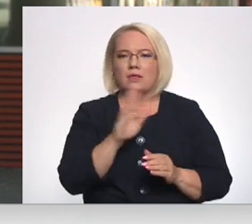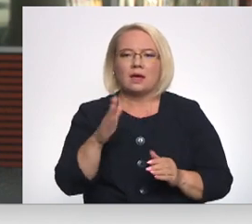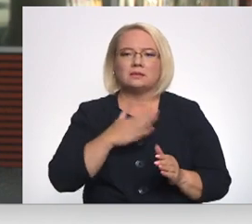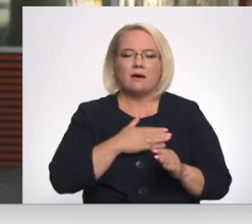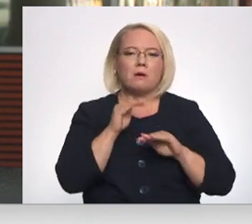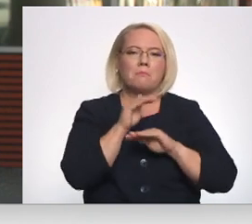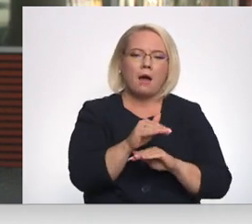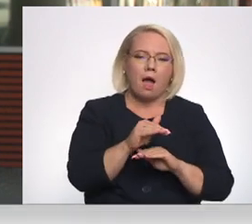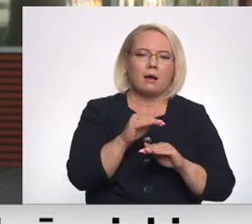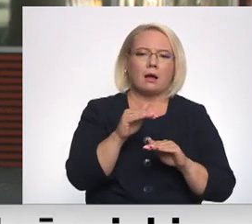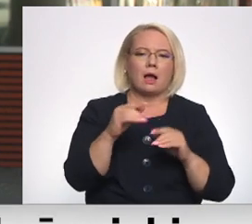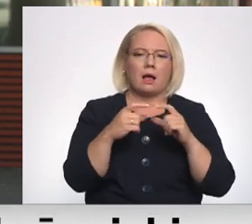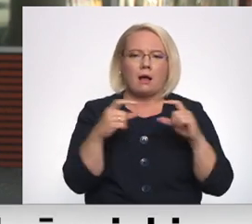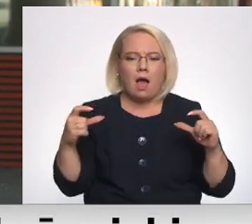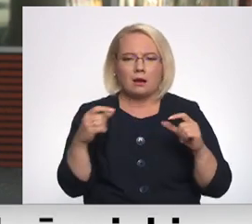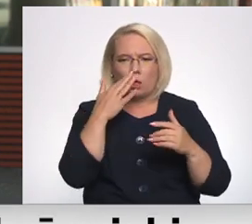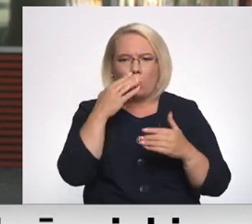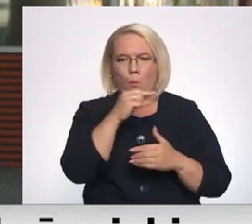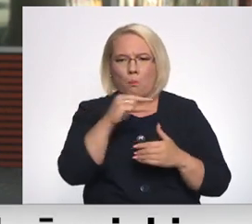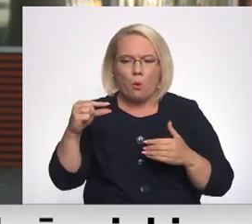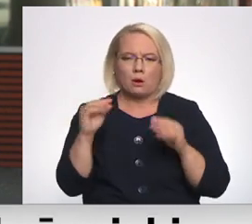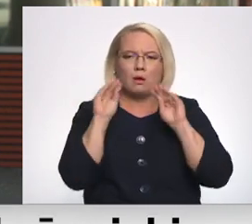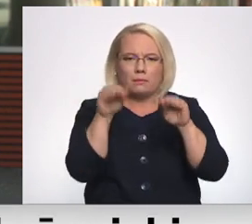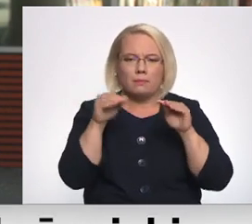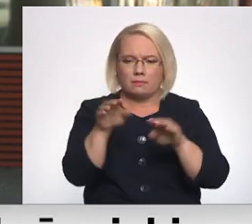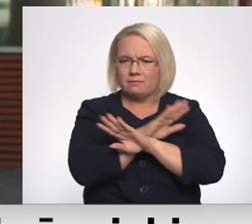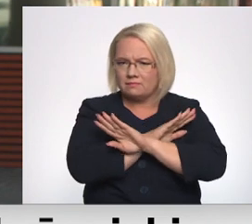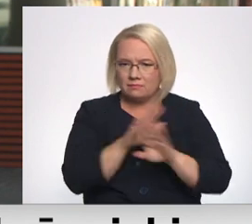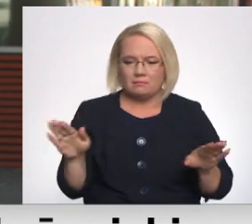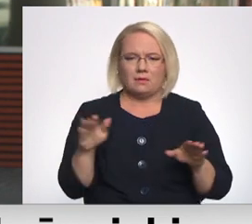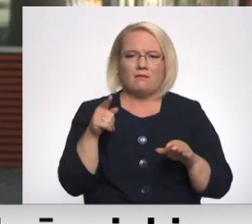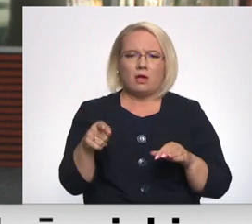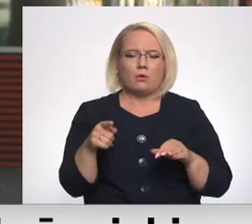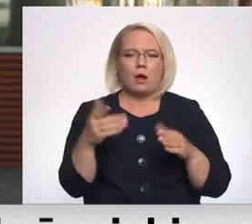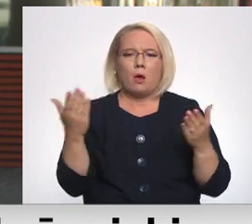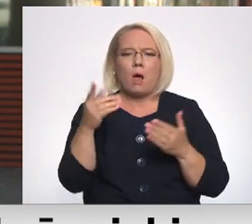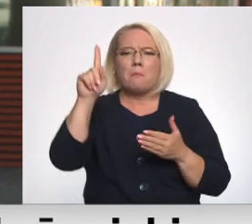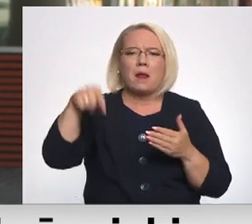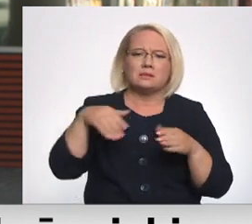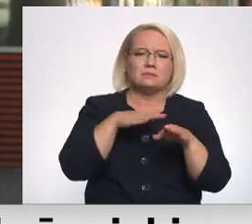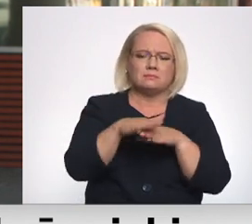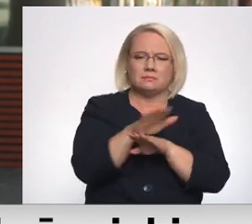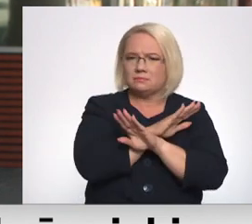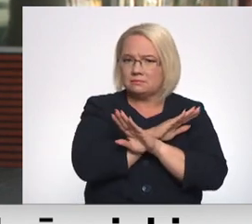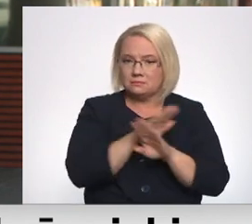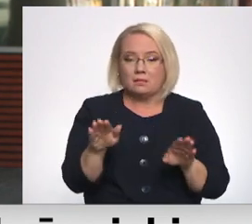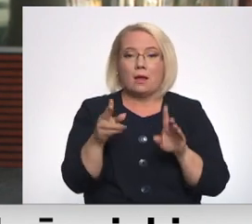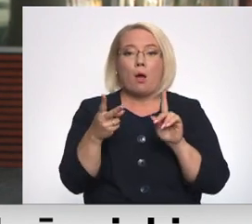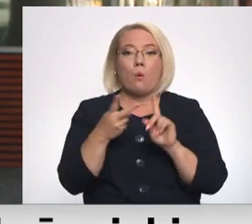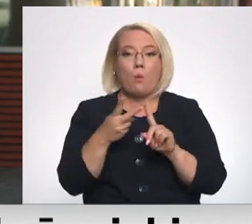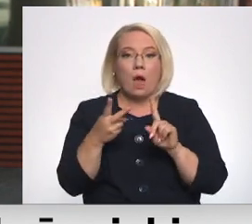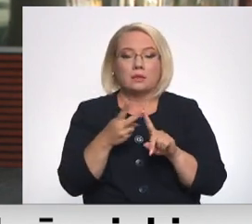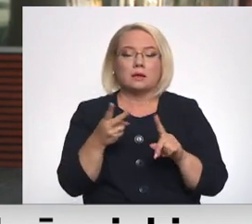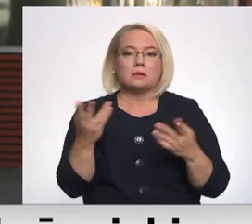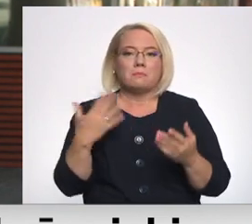saviem bankas, karšu datiem, neuzsākt nekādu veidu sadarbību vai šo te prasību izpildīšanu. Otra lieta –